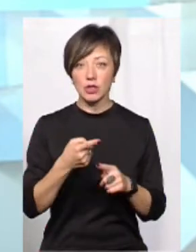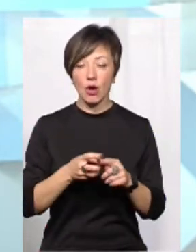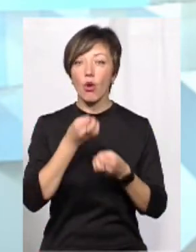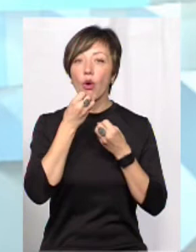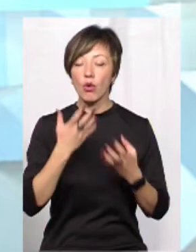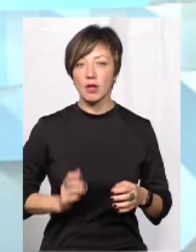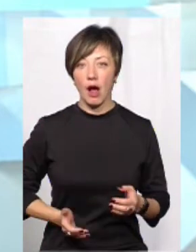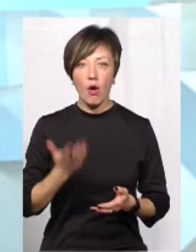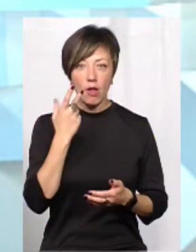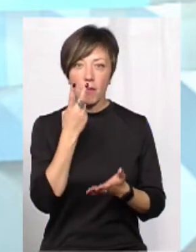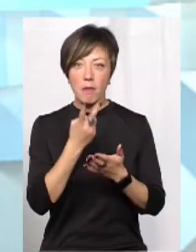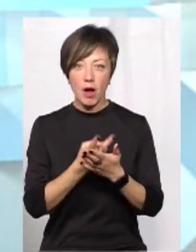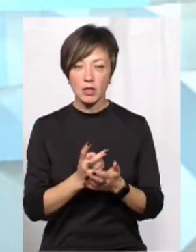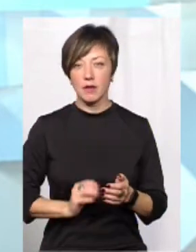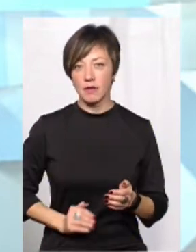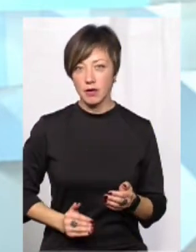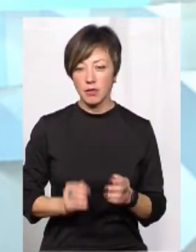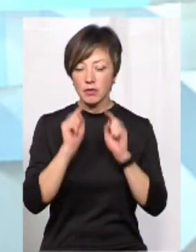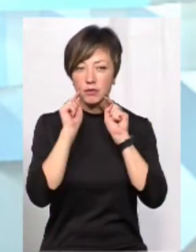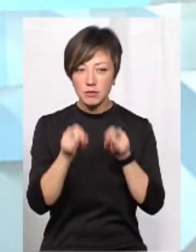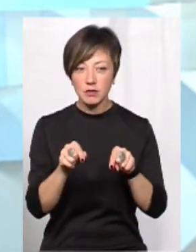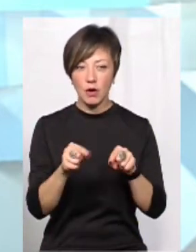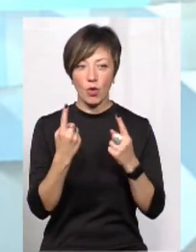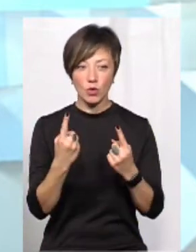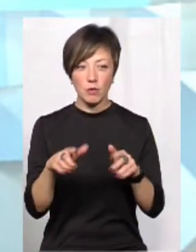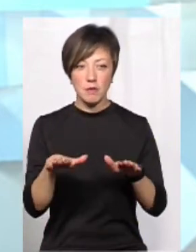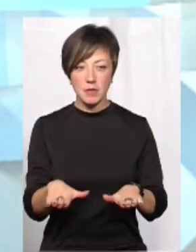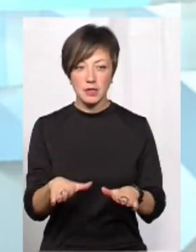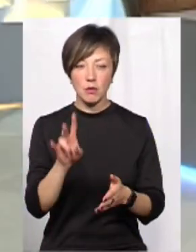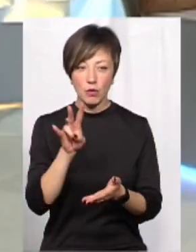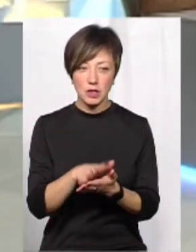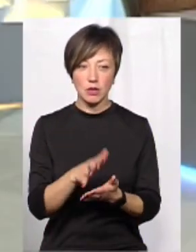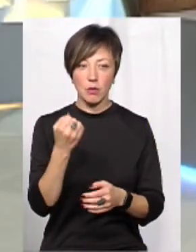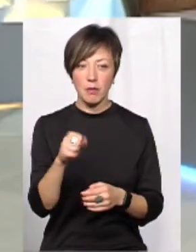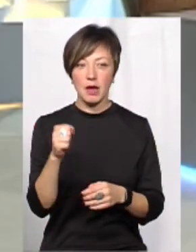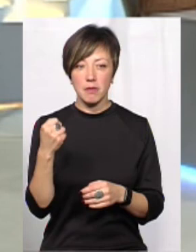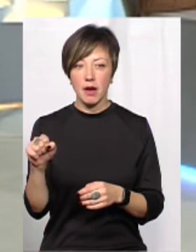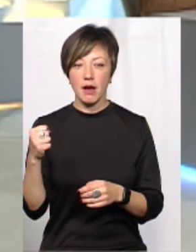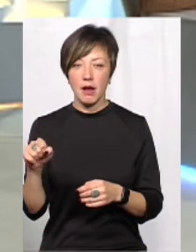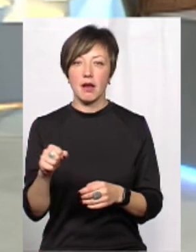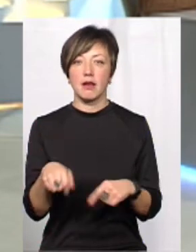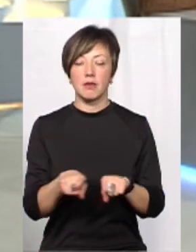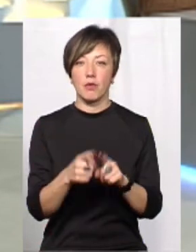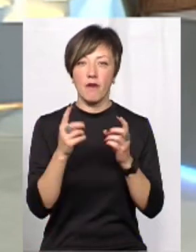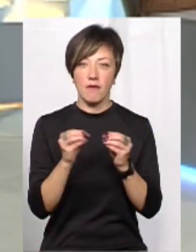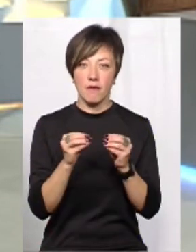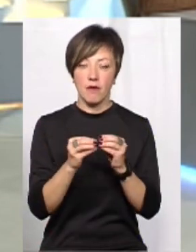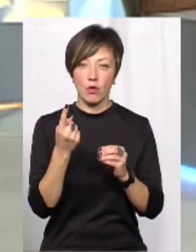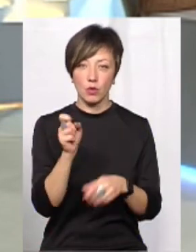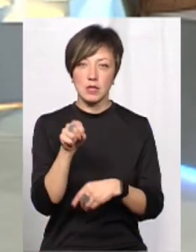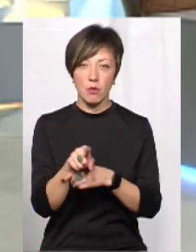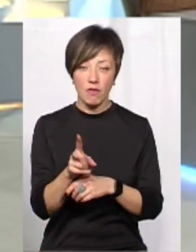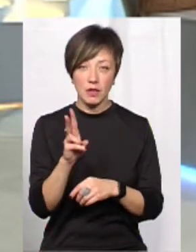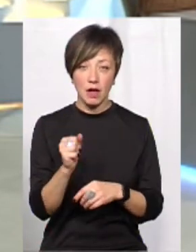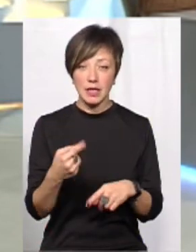достойний підрядник. А коли ми бачимо, що підрядник сконцентровано десь в одному місці постійно перемагає, при чому навіть в одного і того самого